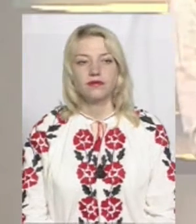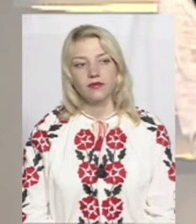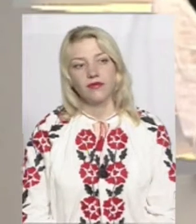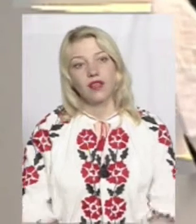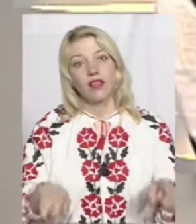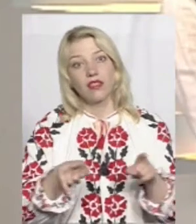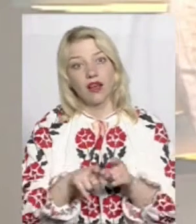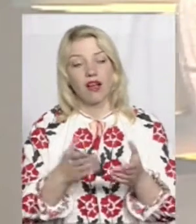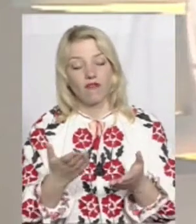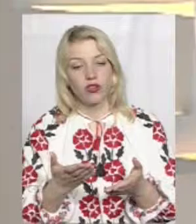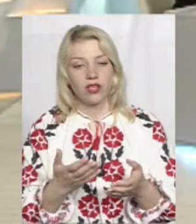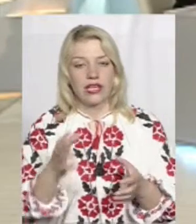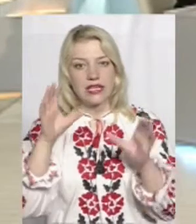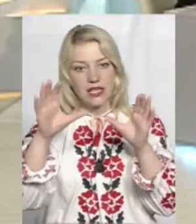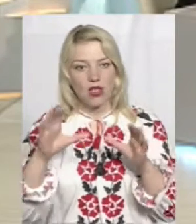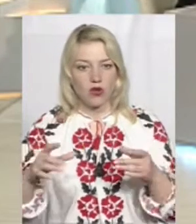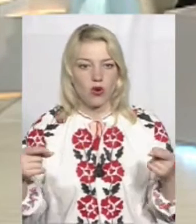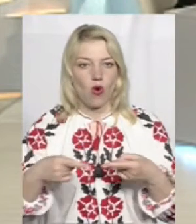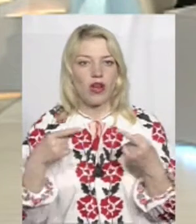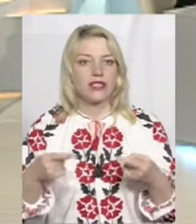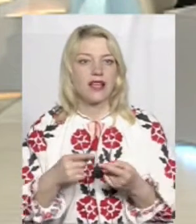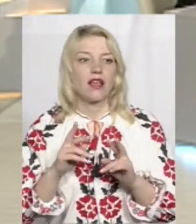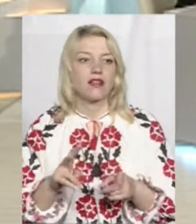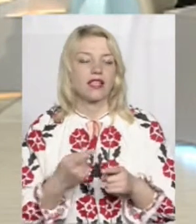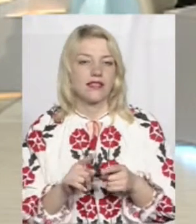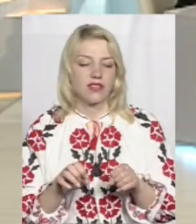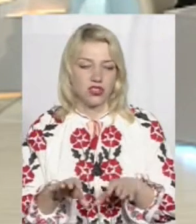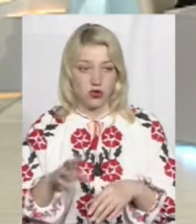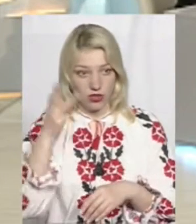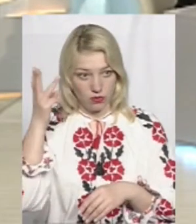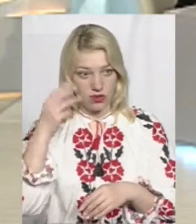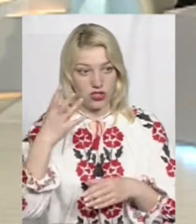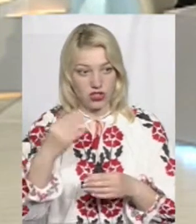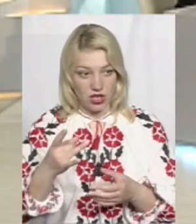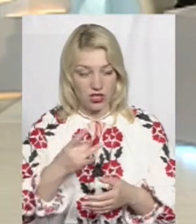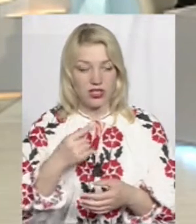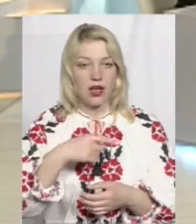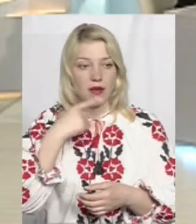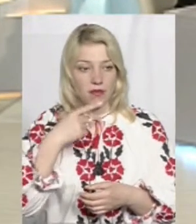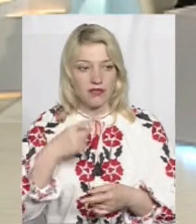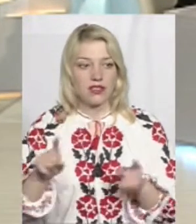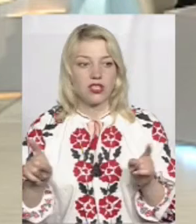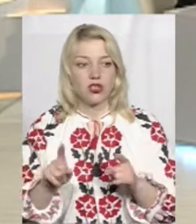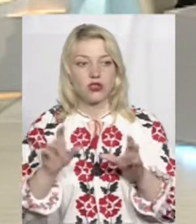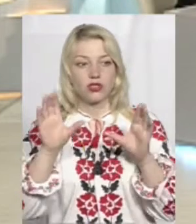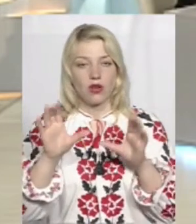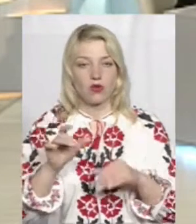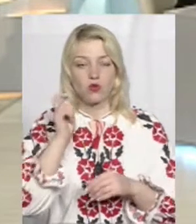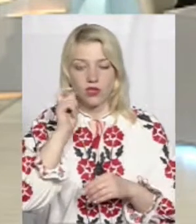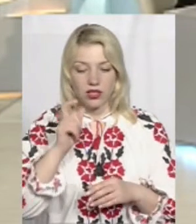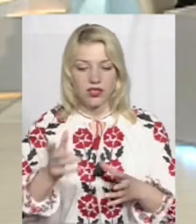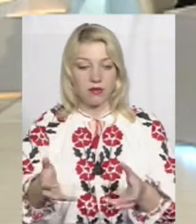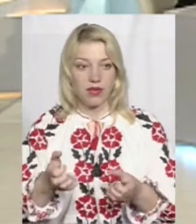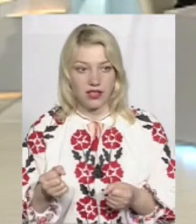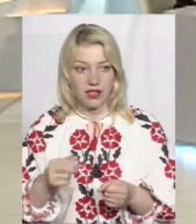Така от законодавча колізія. Як вона вирішується у Хмельницькому? Я ще раз хотів би підказувати, що все-таки закон України